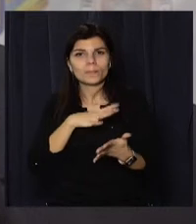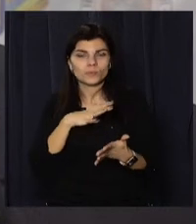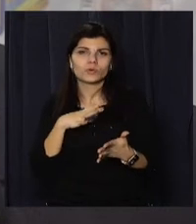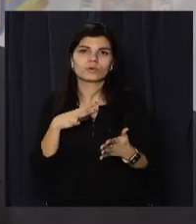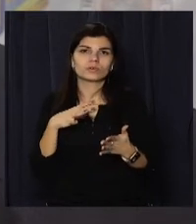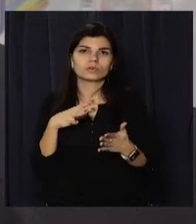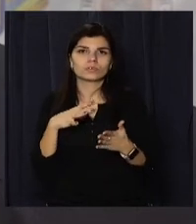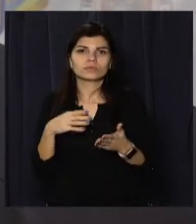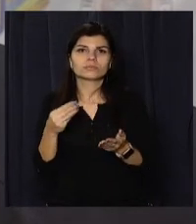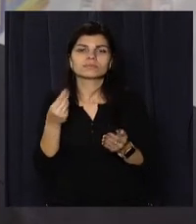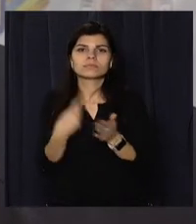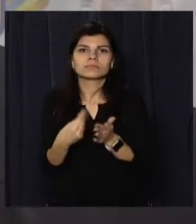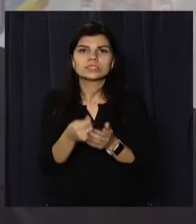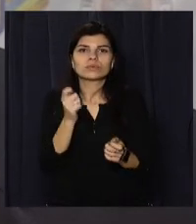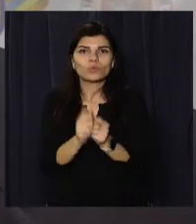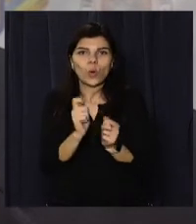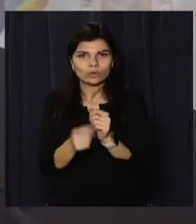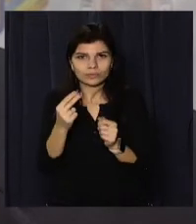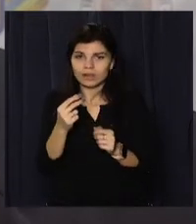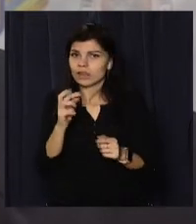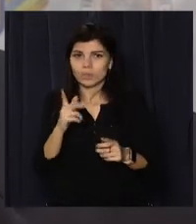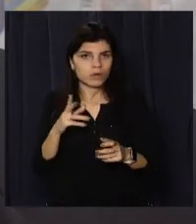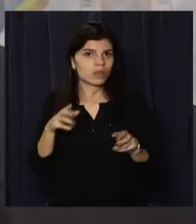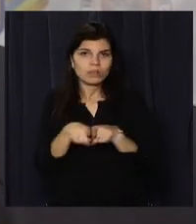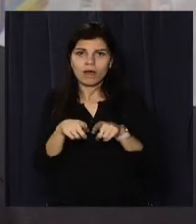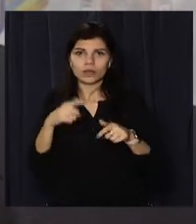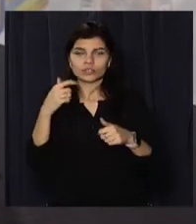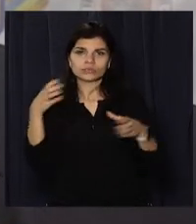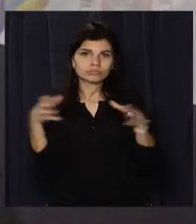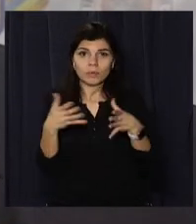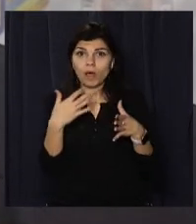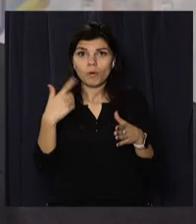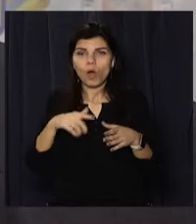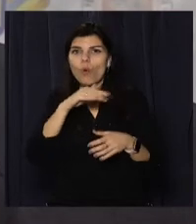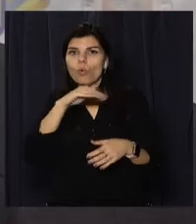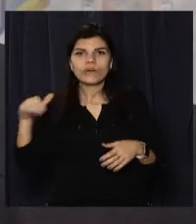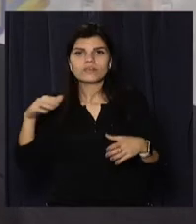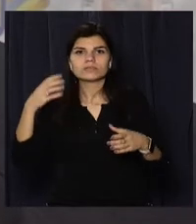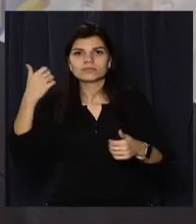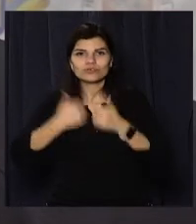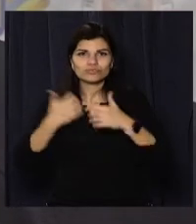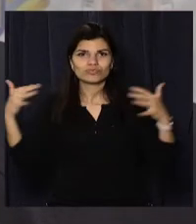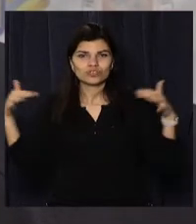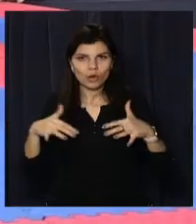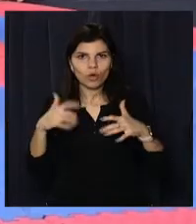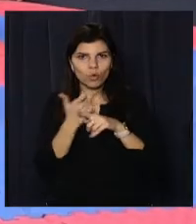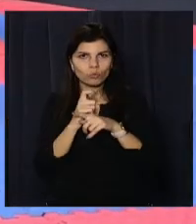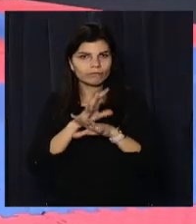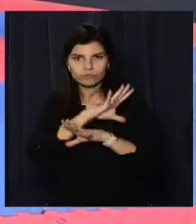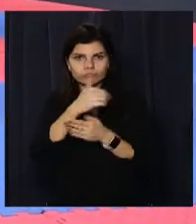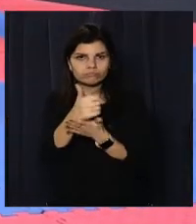спонсорами, цього турніру б не було на такому високому рівні. А рівень турніру, дійсно, організаційний, достатньо високий.